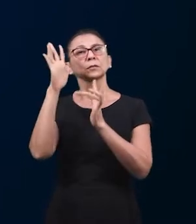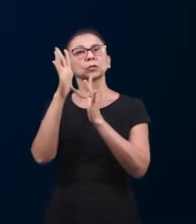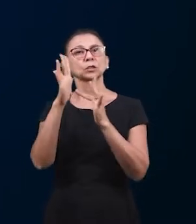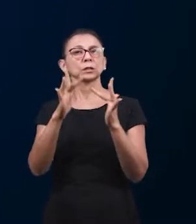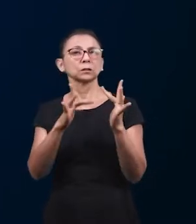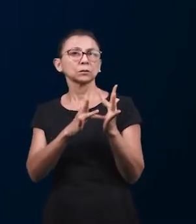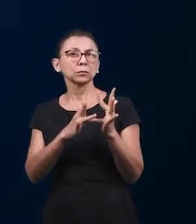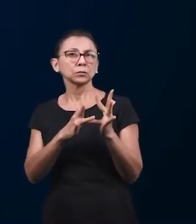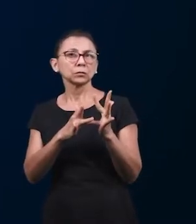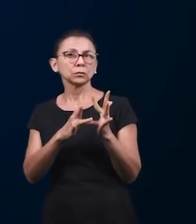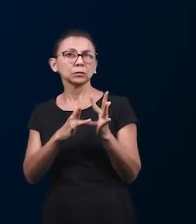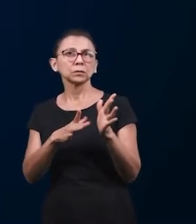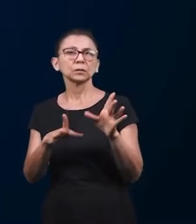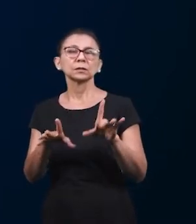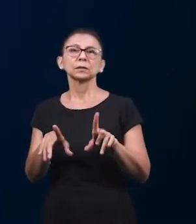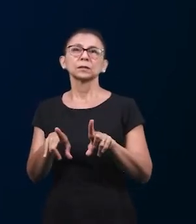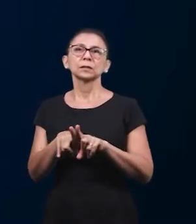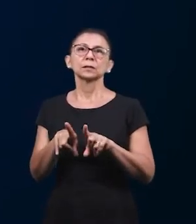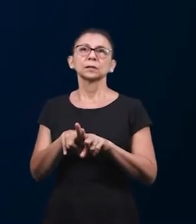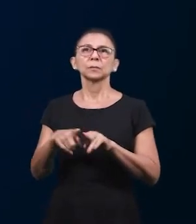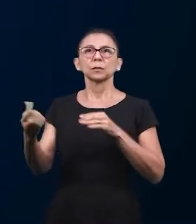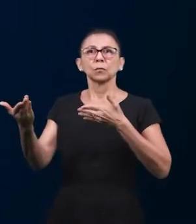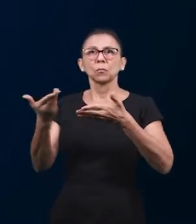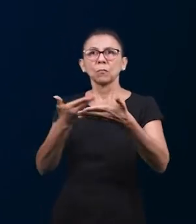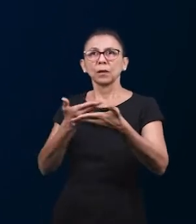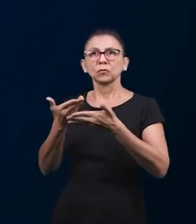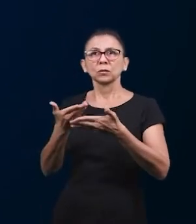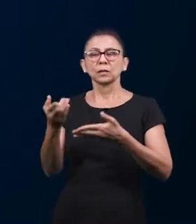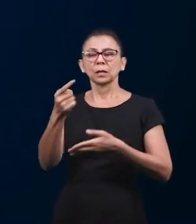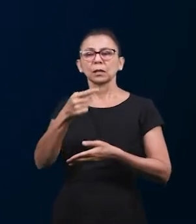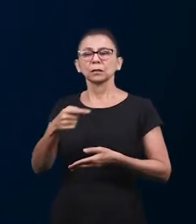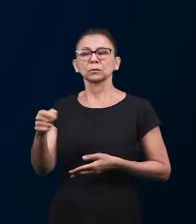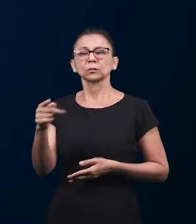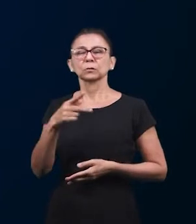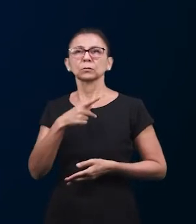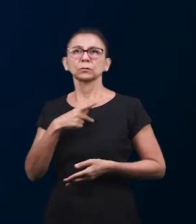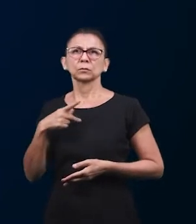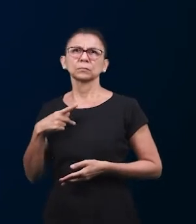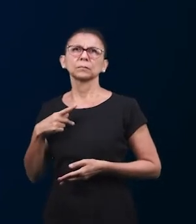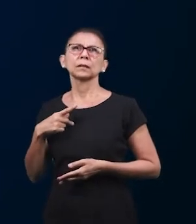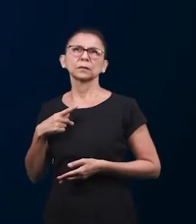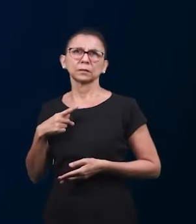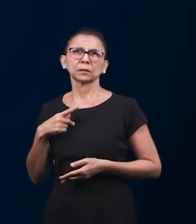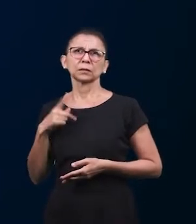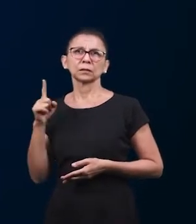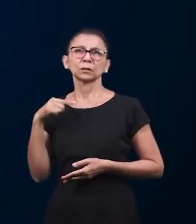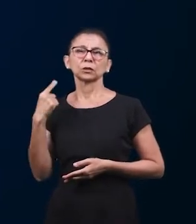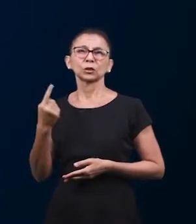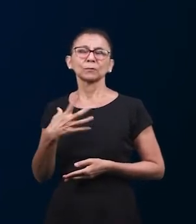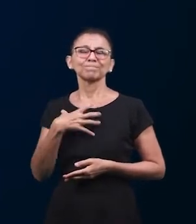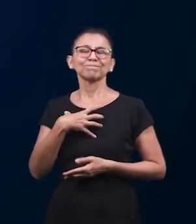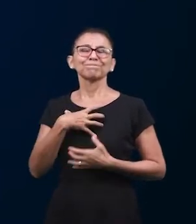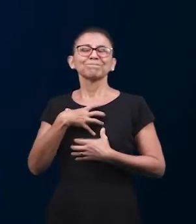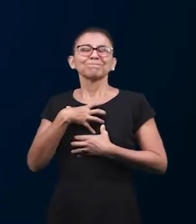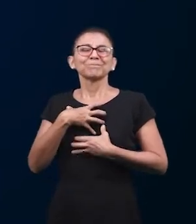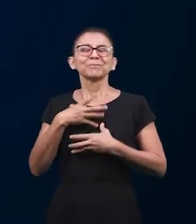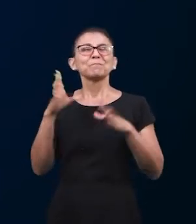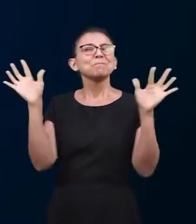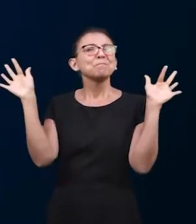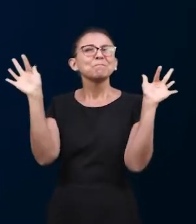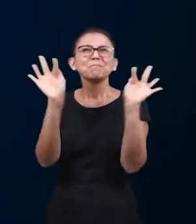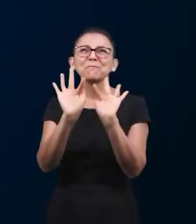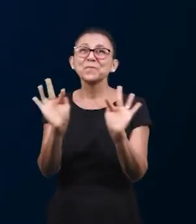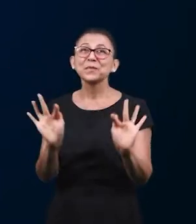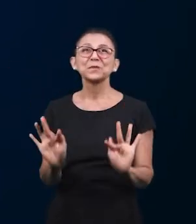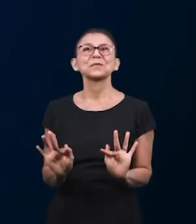И хотел бы поделиться с возлюбленными пасторами, что мы очень рады. Мы очень рады всегда получать